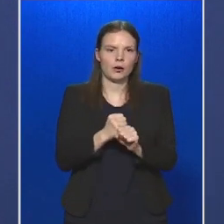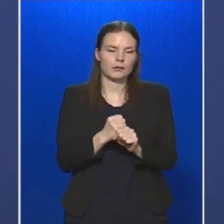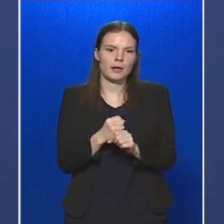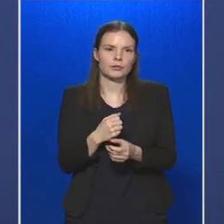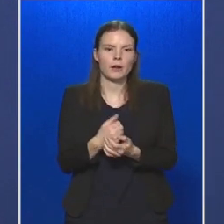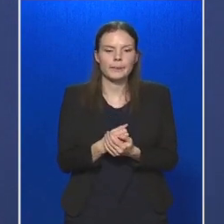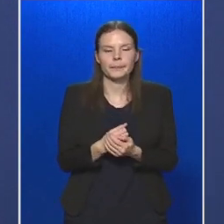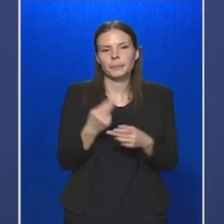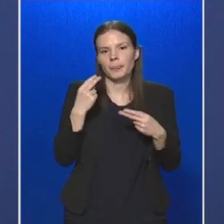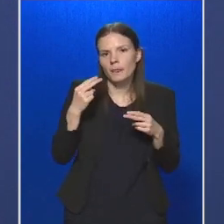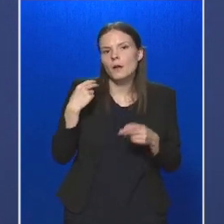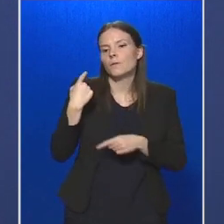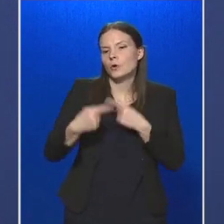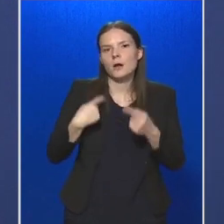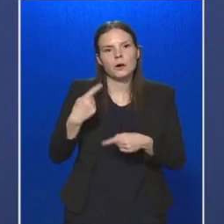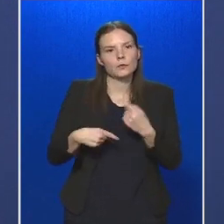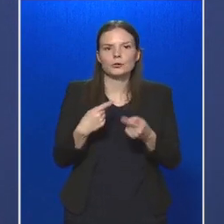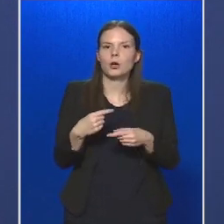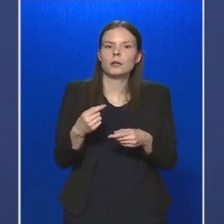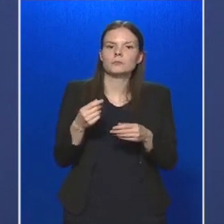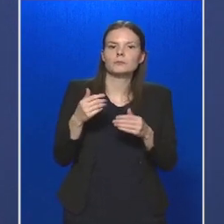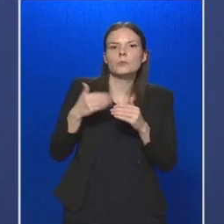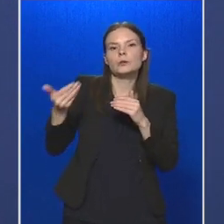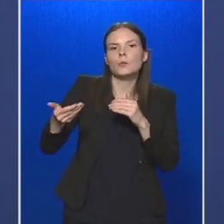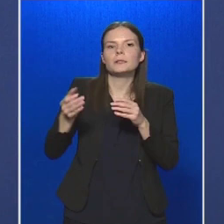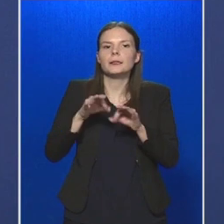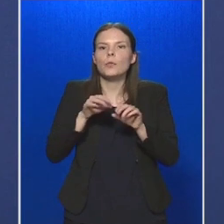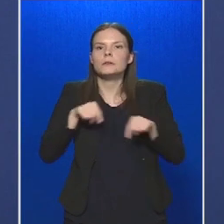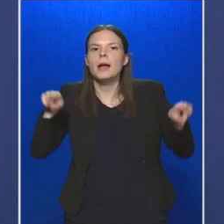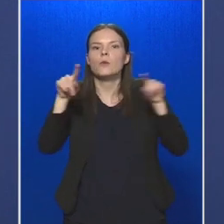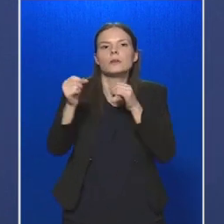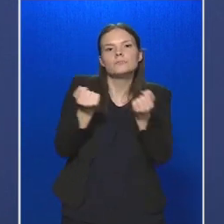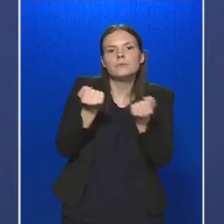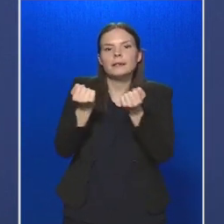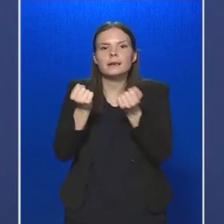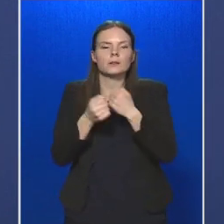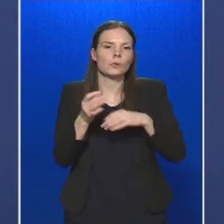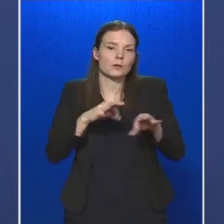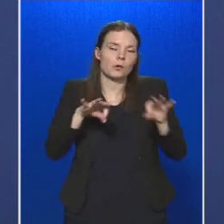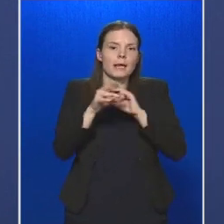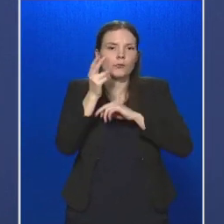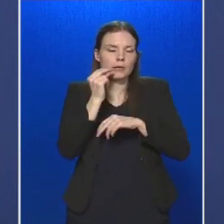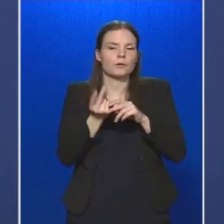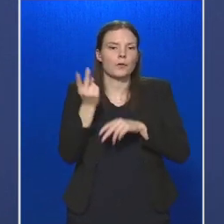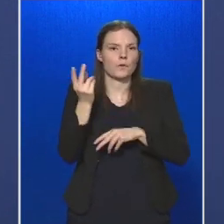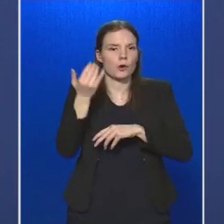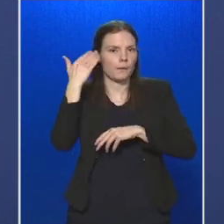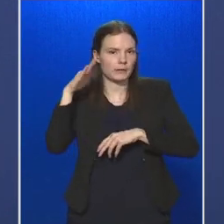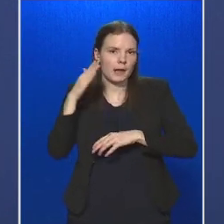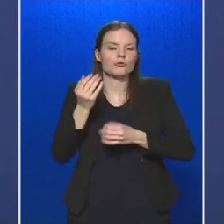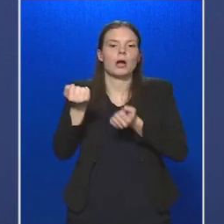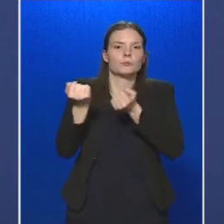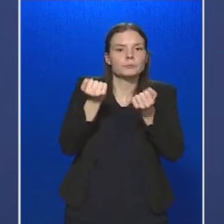Folyamatosan folyik a környező országokkal az egyeztetés az országos rendőrfőkapitányság részéről, és